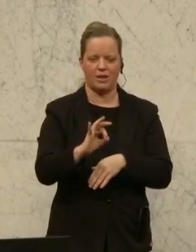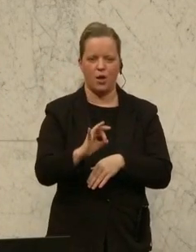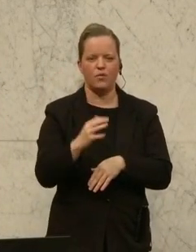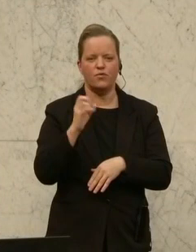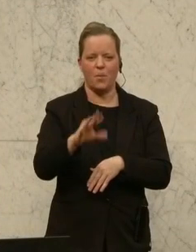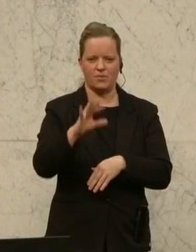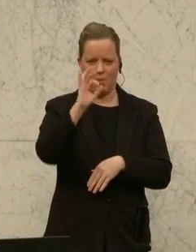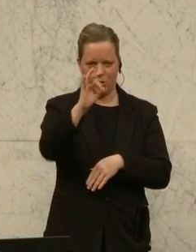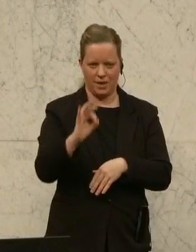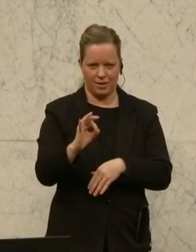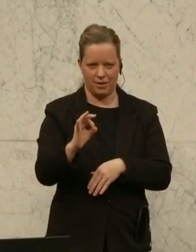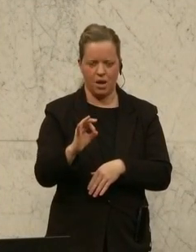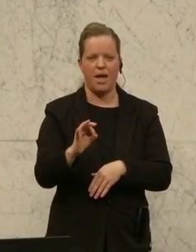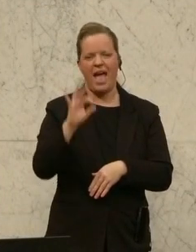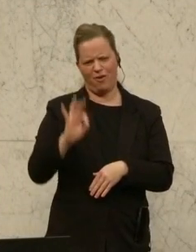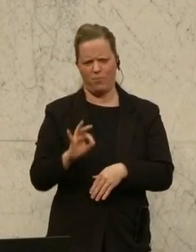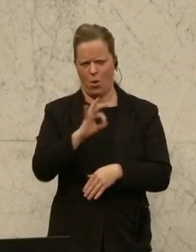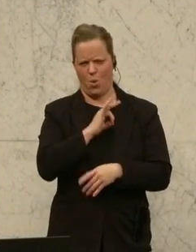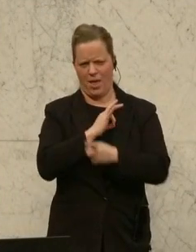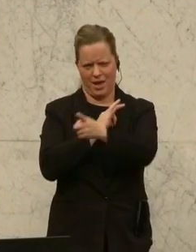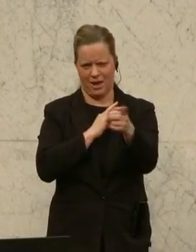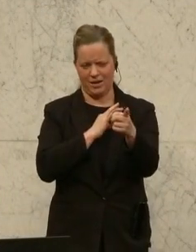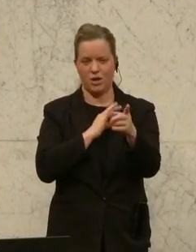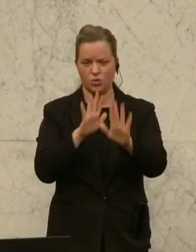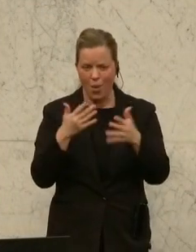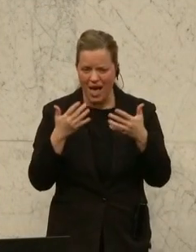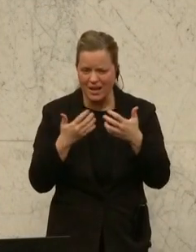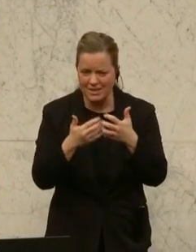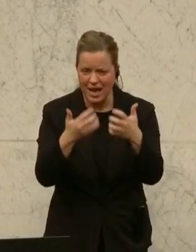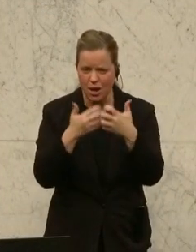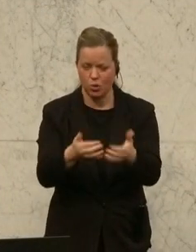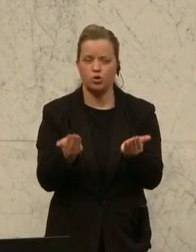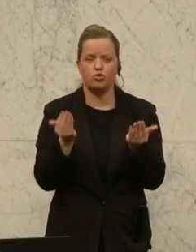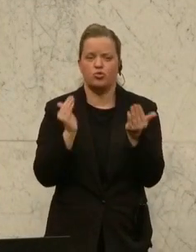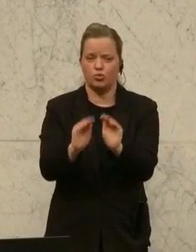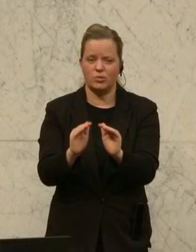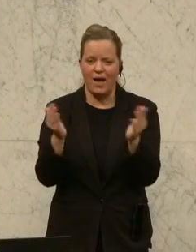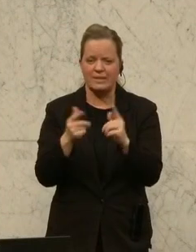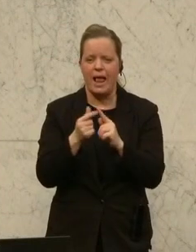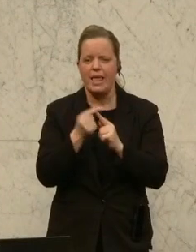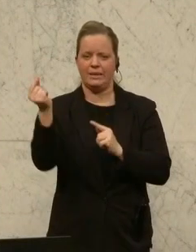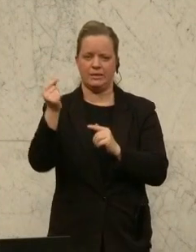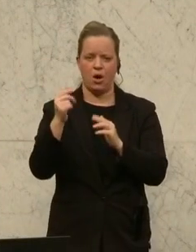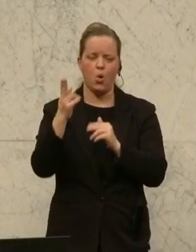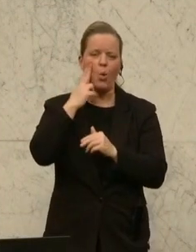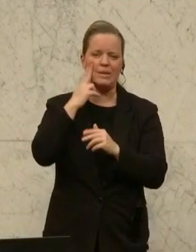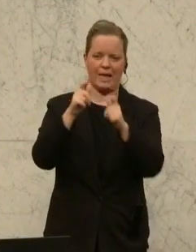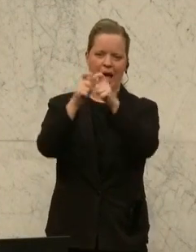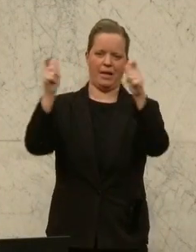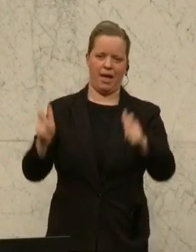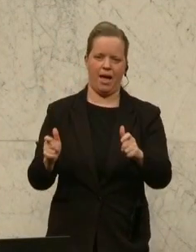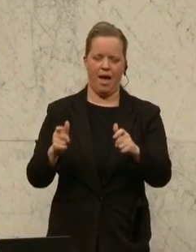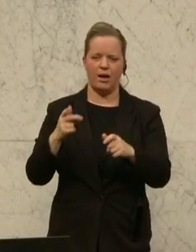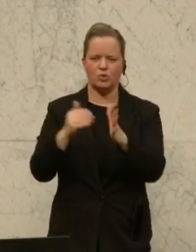Kolleginnen und Kollegen von der Freiheitlichen Partei, ihr schützt mit dieser Erzählung in Wirklichkeit die Eliten, die Konzerne, das kranke